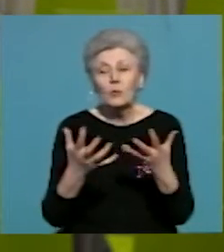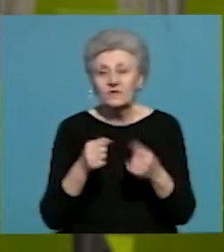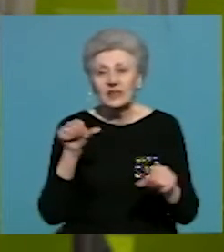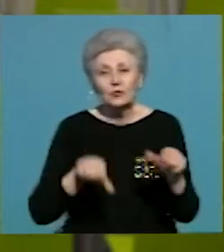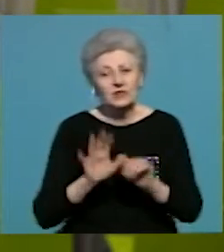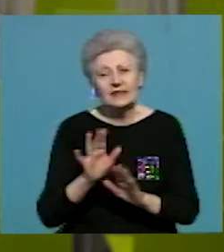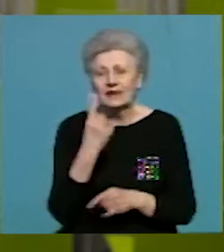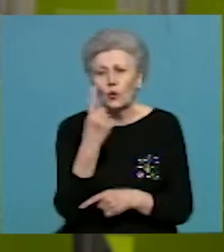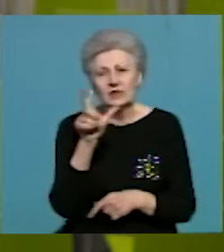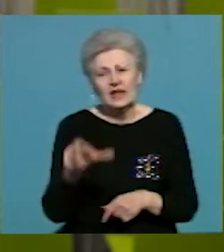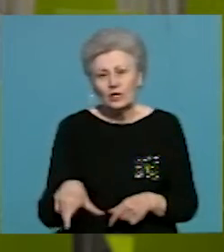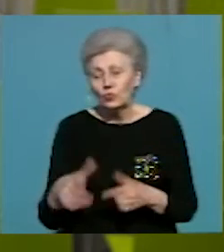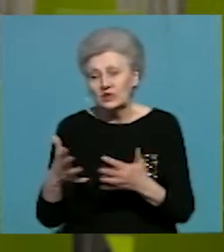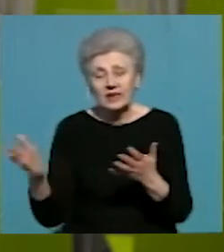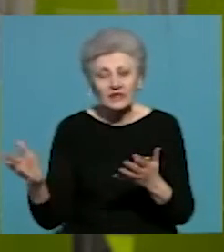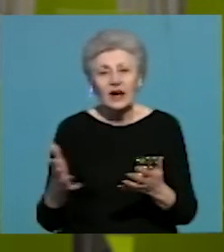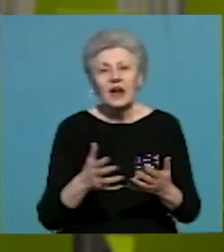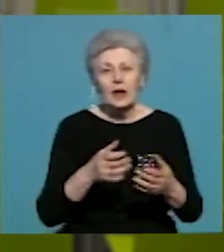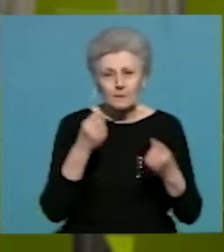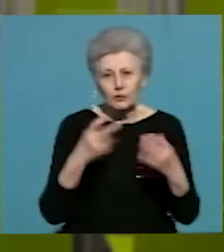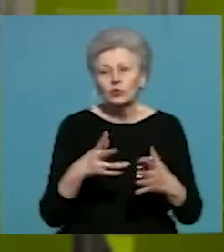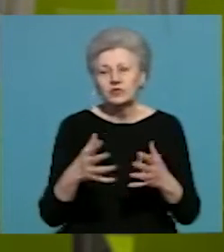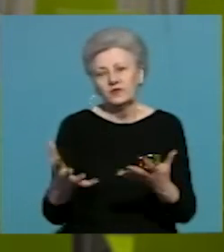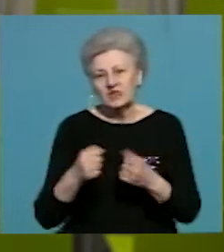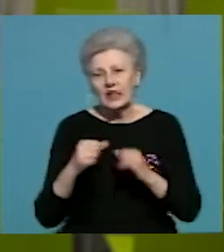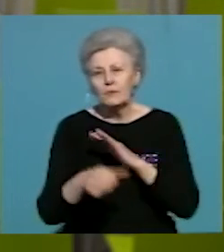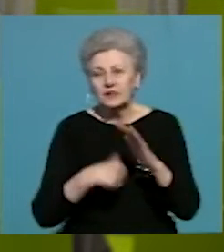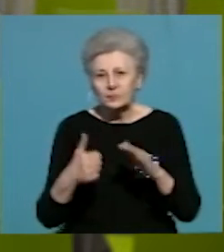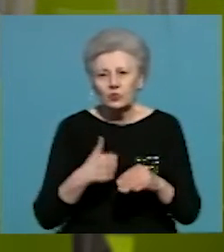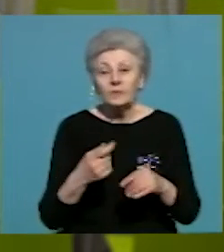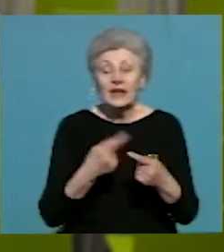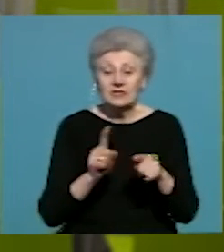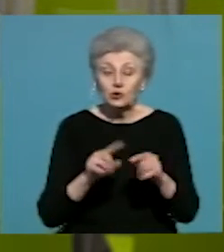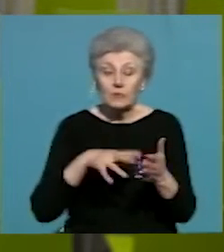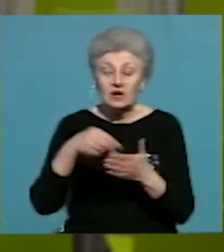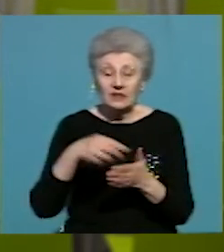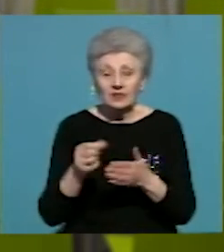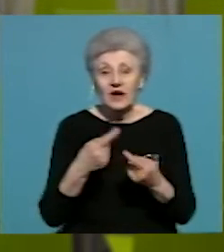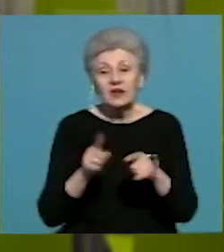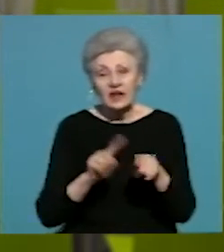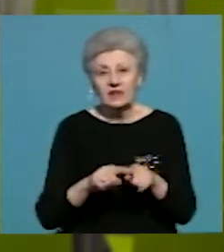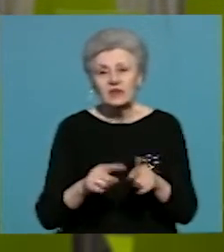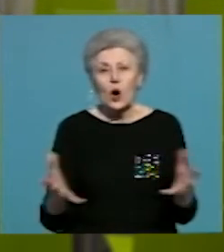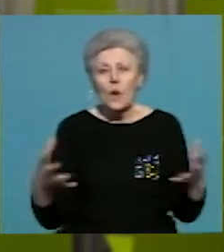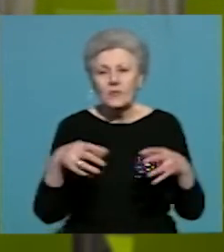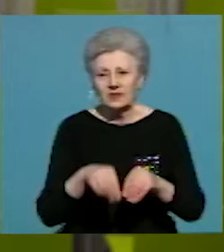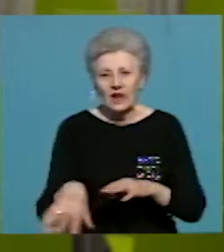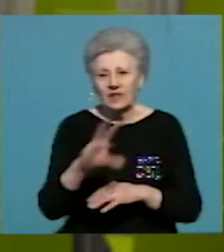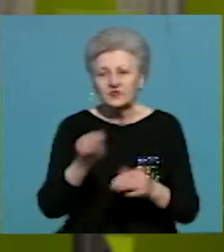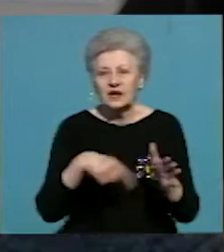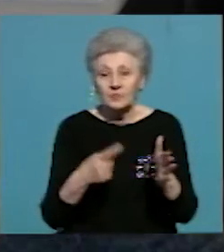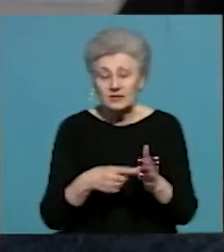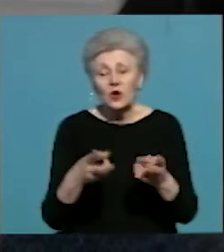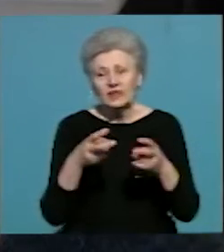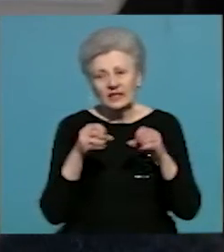тільки одна людина оплатила фото зйомку просто безпритульних тварин, а щоб це був такий календар, який об'єднає всімісто. Всімісто над вирішенням цієї